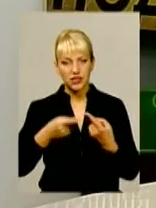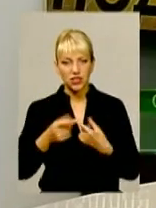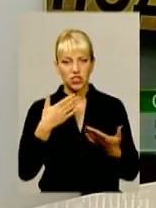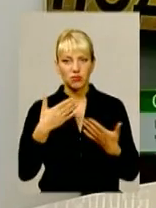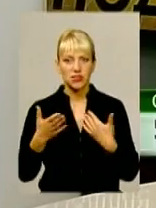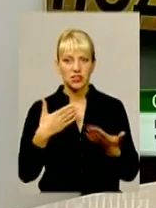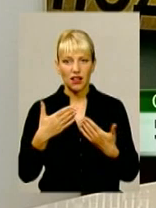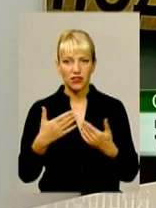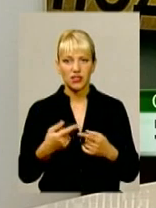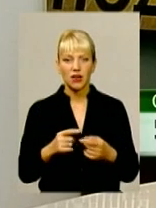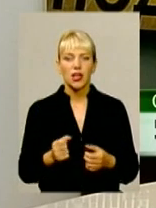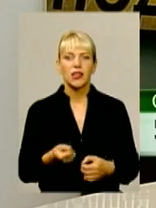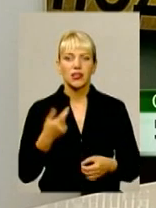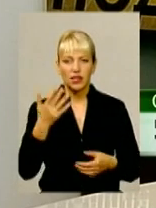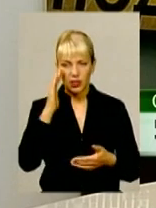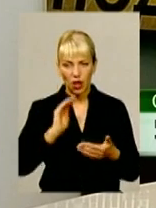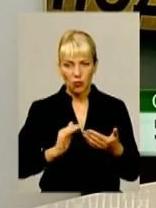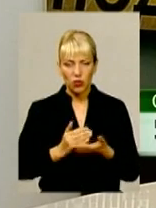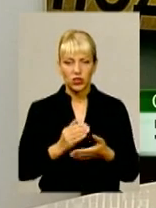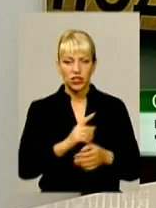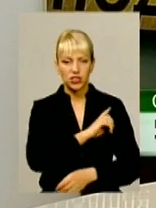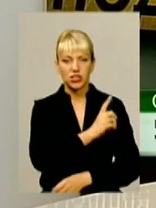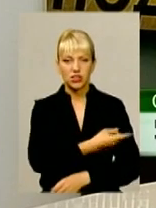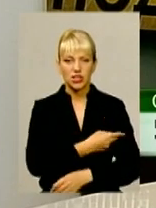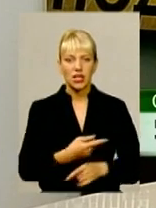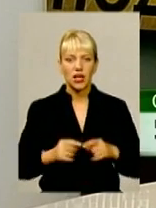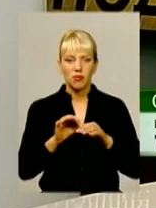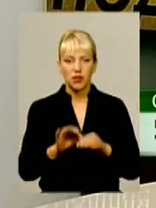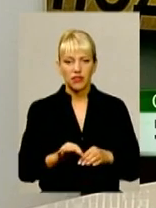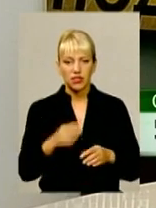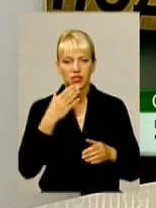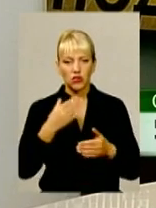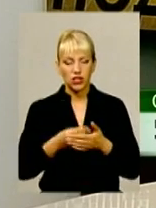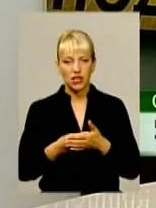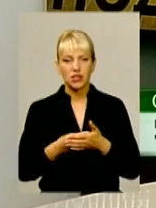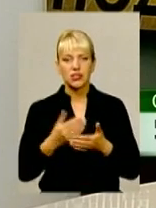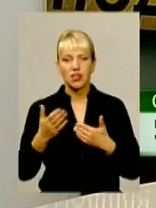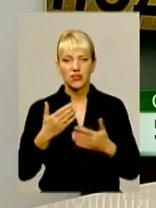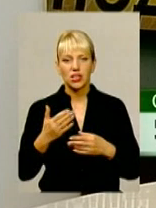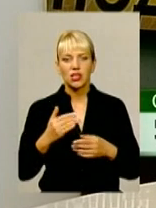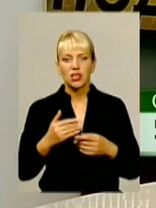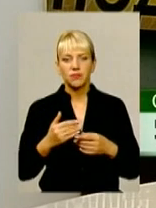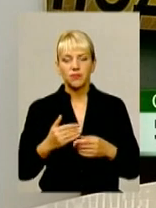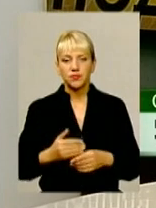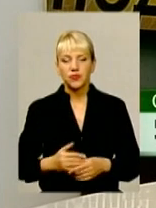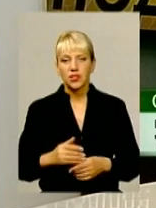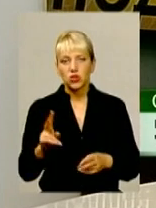Кілька політичних сил привели своїх прибічників, щоб продемонструвати своє несприйняття цих конституційних змін.